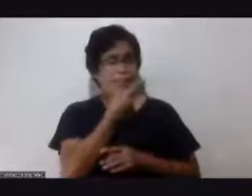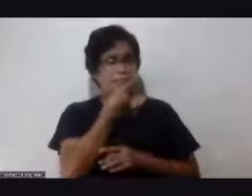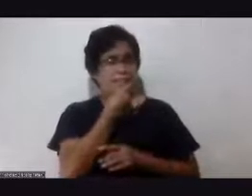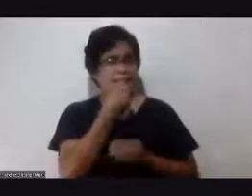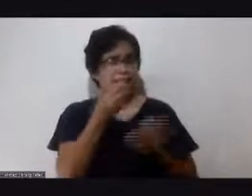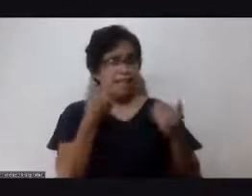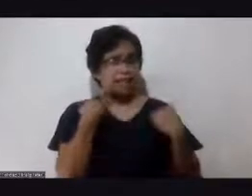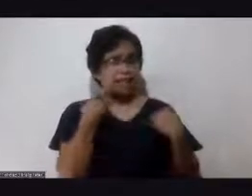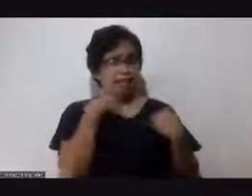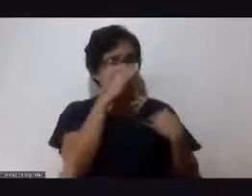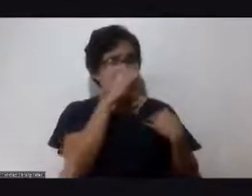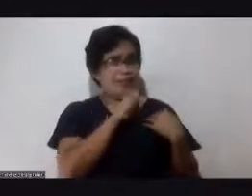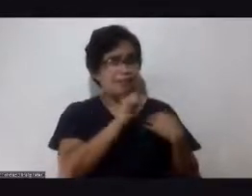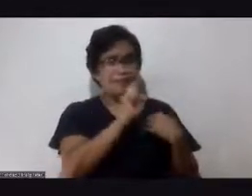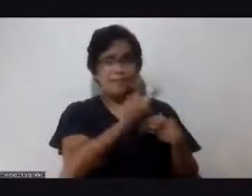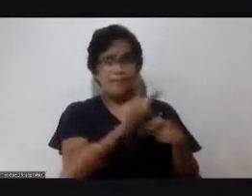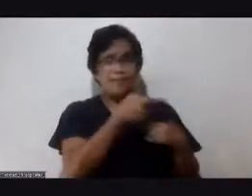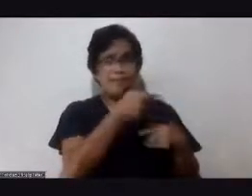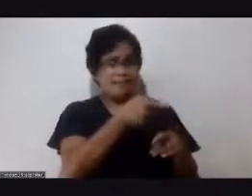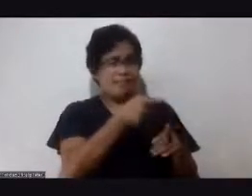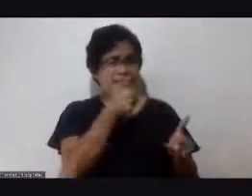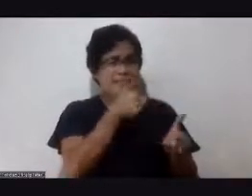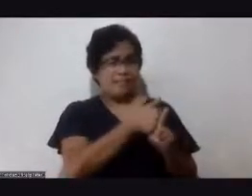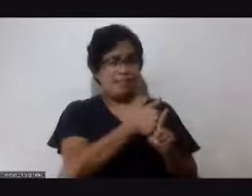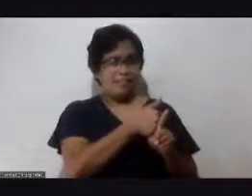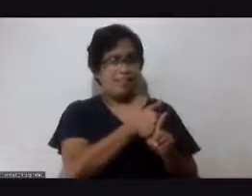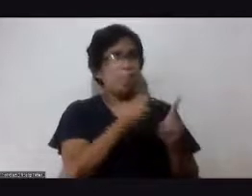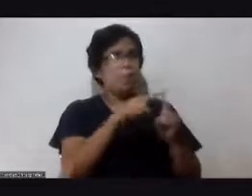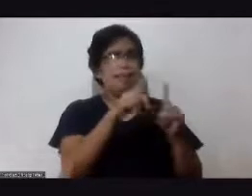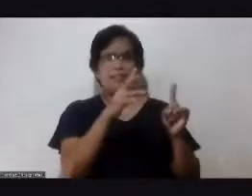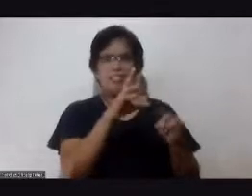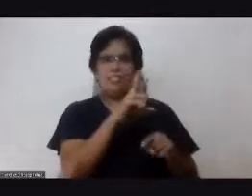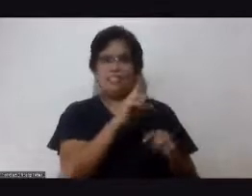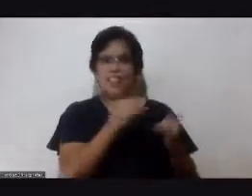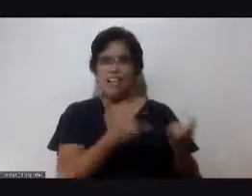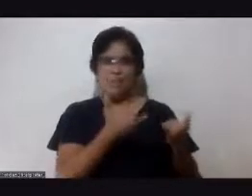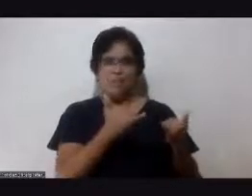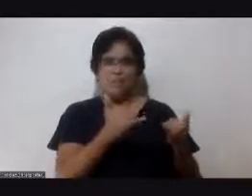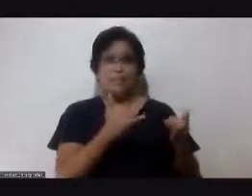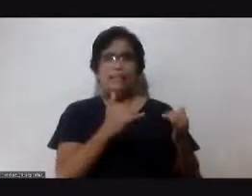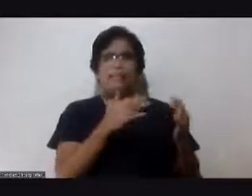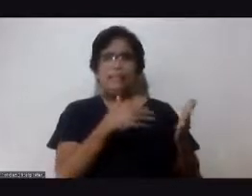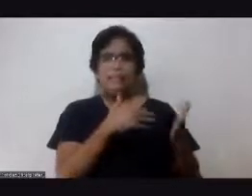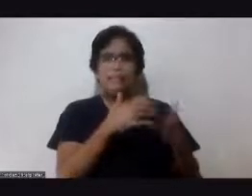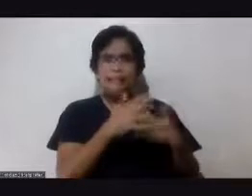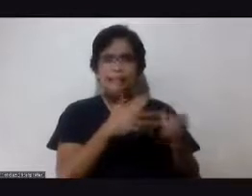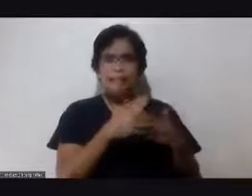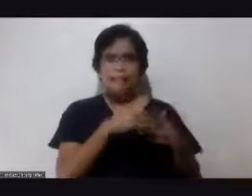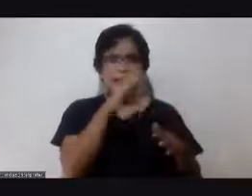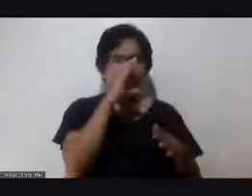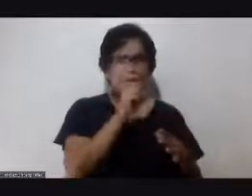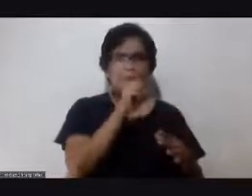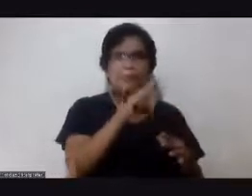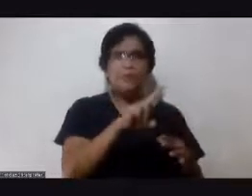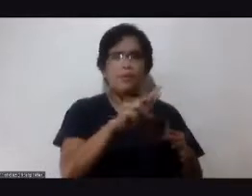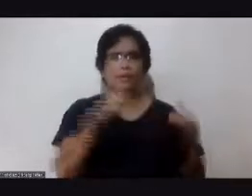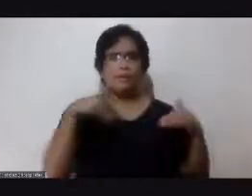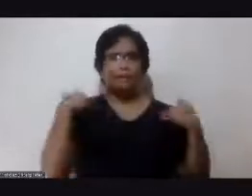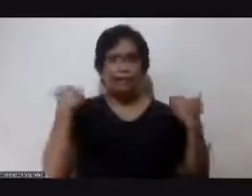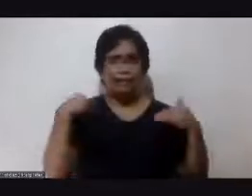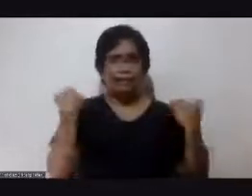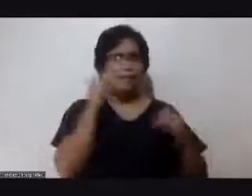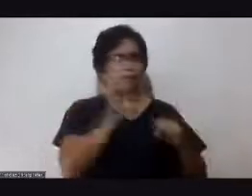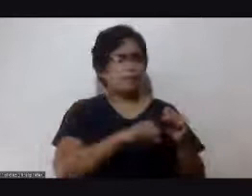mga edad lang na ina-atake ang sabi mo ngayon ultimo bata ngayon ay pwede magkaroon ng diabetes so paano mapipigilan